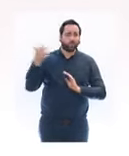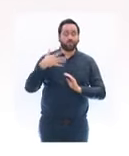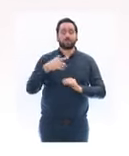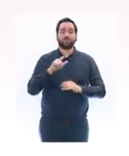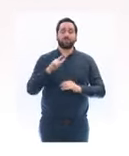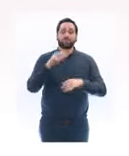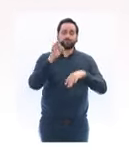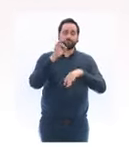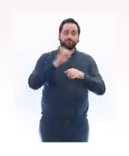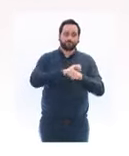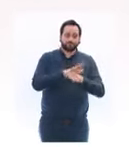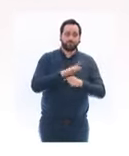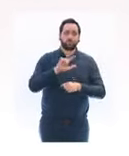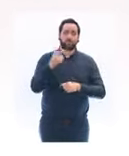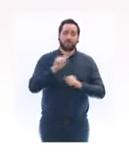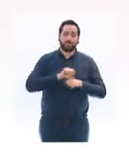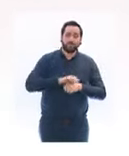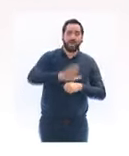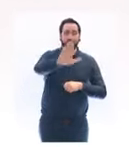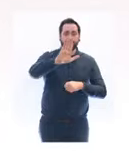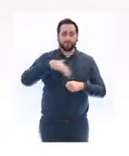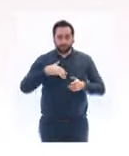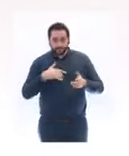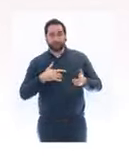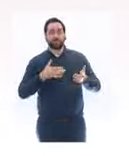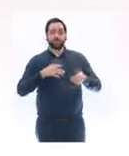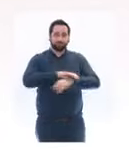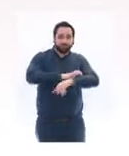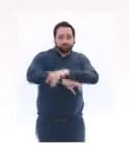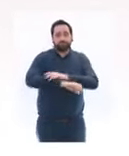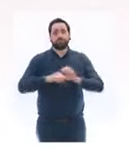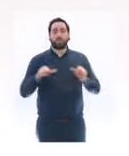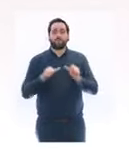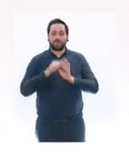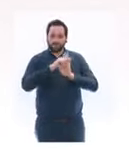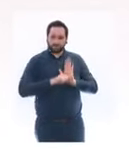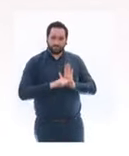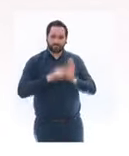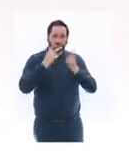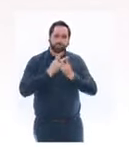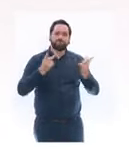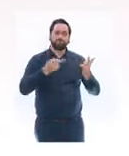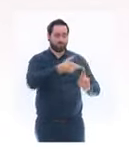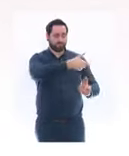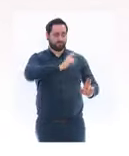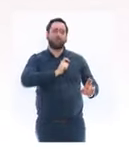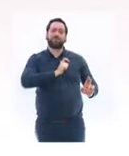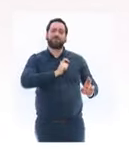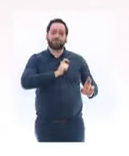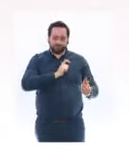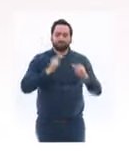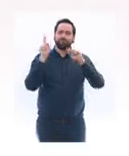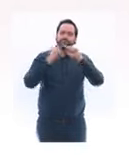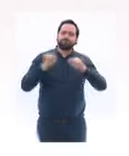deuxième vague épidémique. Il m'appartient désormais de vous en préciser avec les